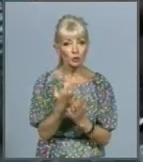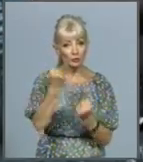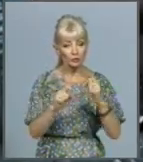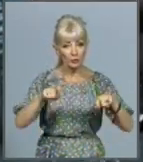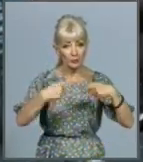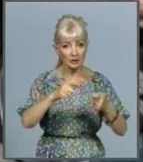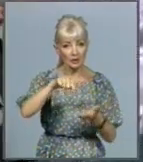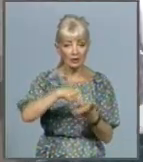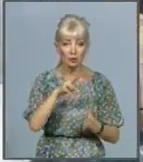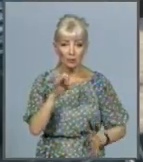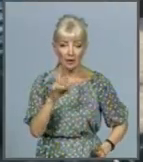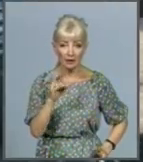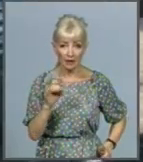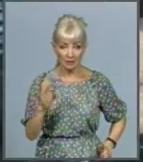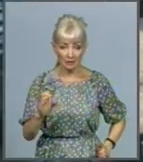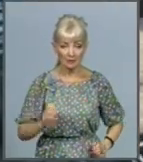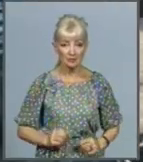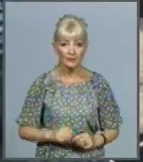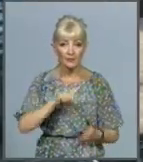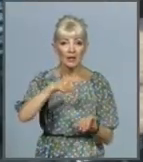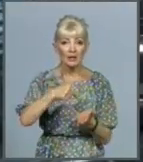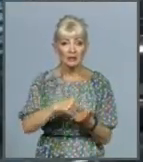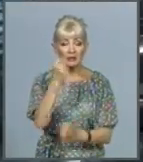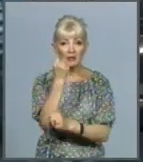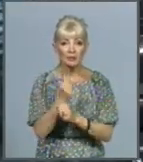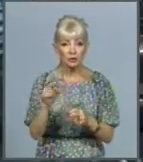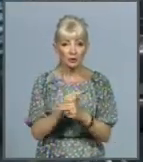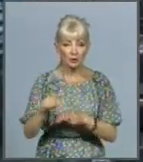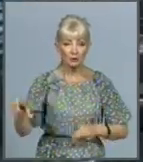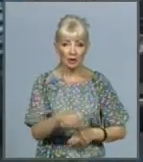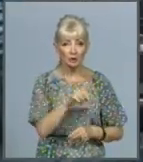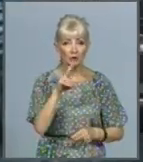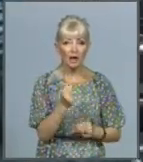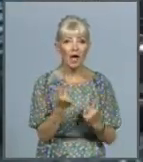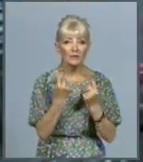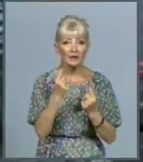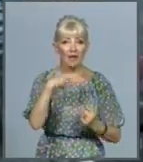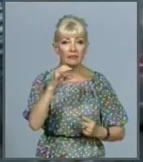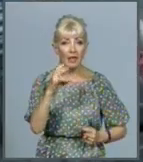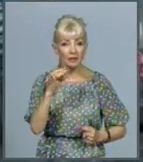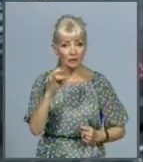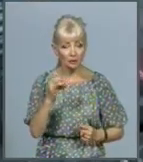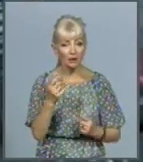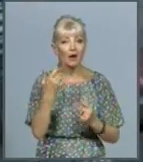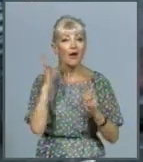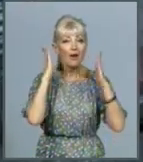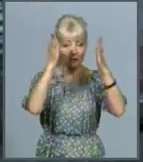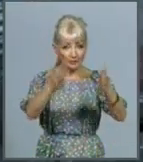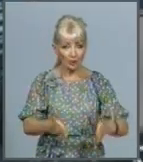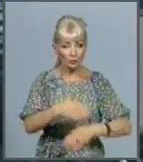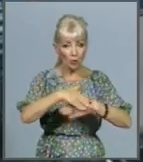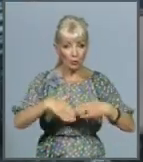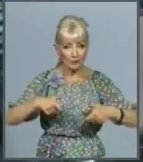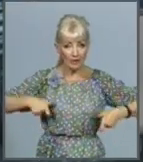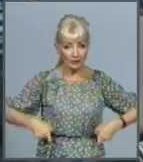Кернес. Міські шляховики оновлюють дороги на Великій Данилівці – один з об'єктів, де розширили проїжджу частину вулиця Генерала Удовиченка.